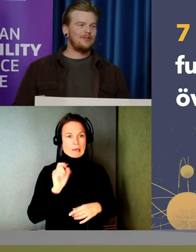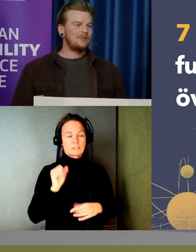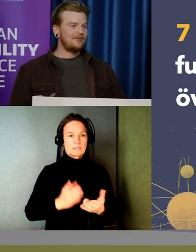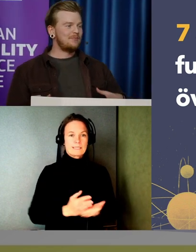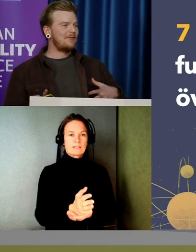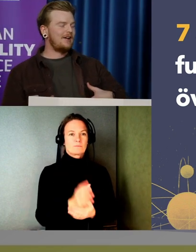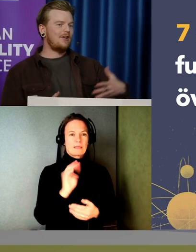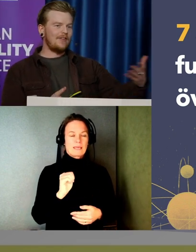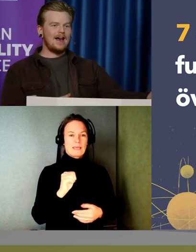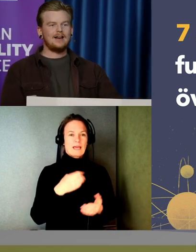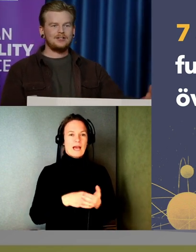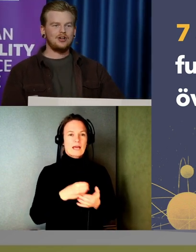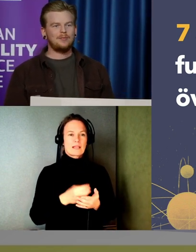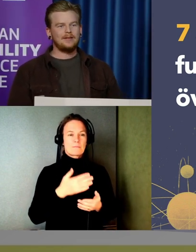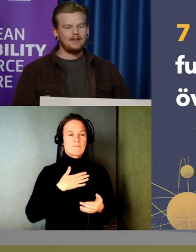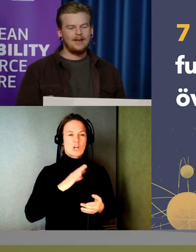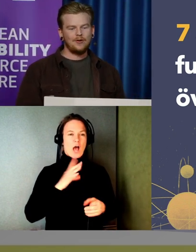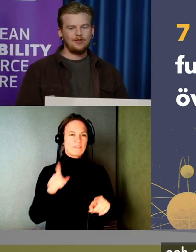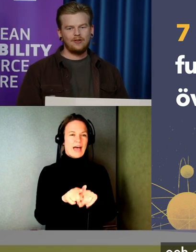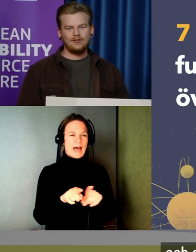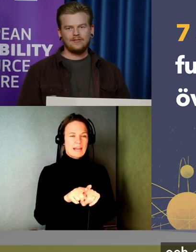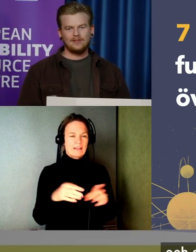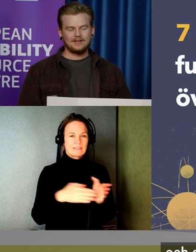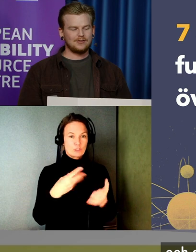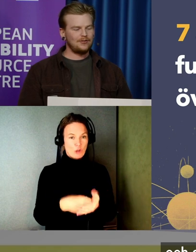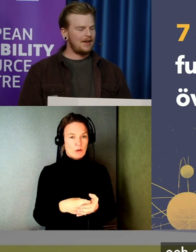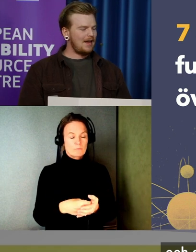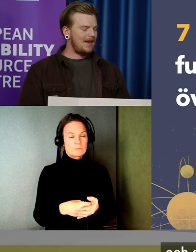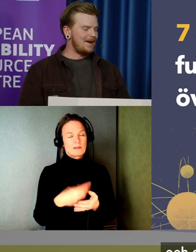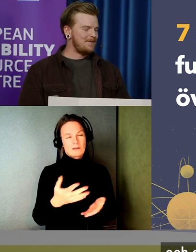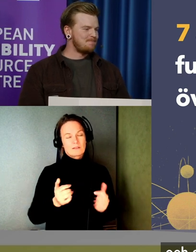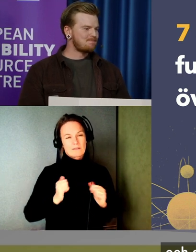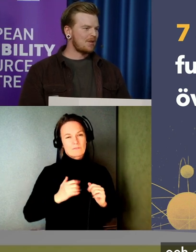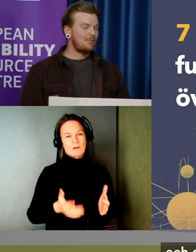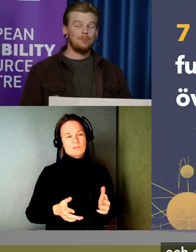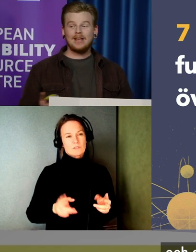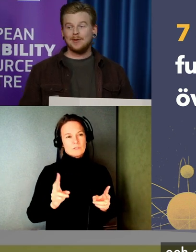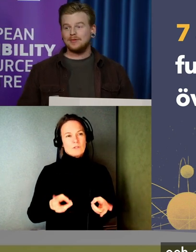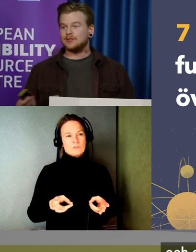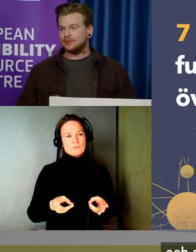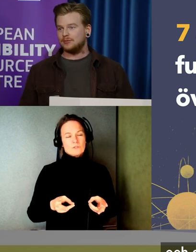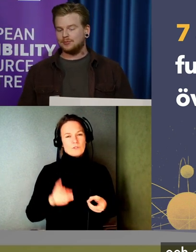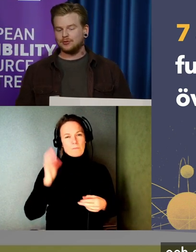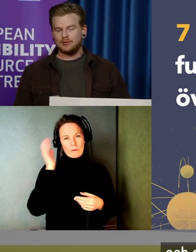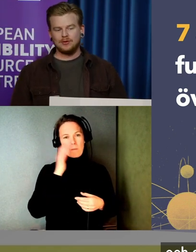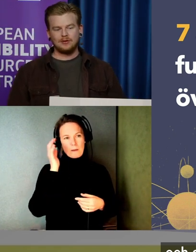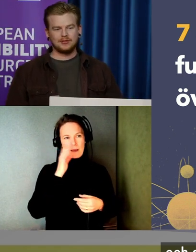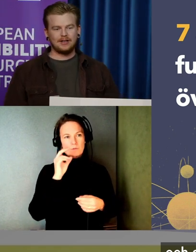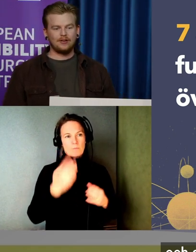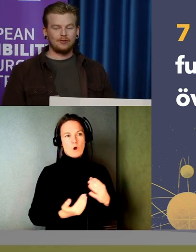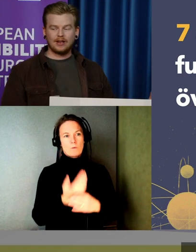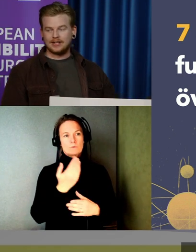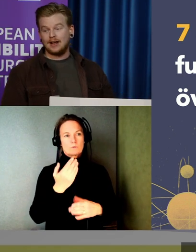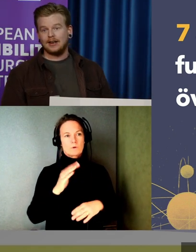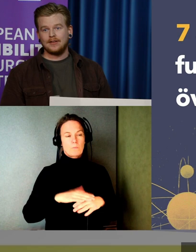e-handeln pratar vi om att man vill ha nära till köpet och det är ju givetvis en sån problem som uppstår på